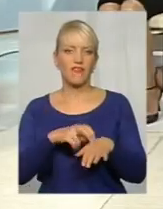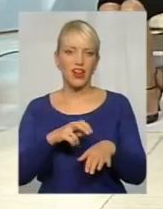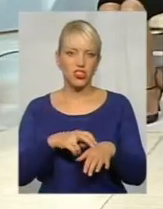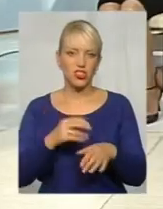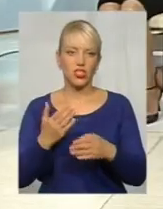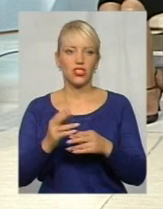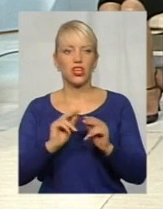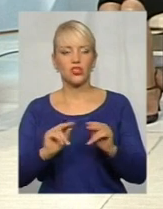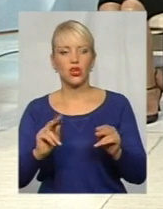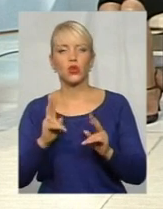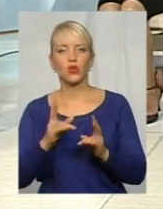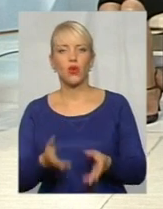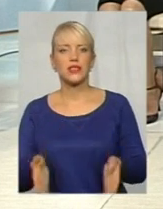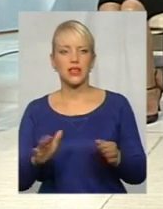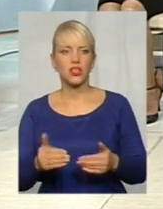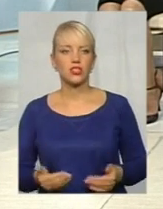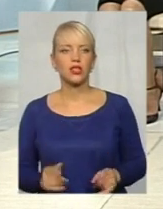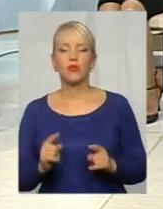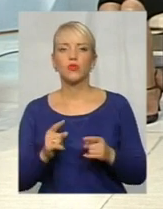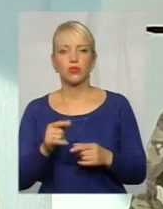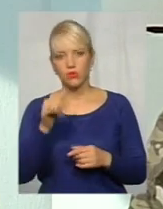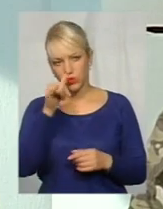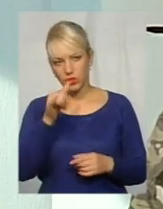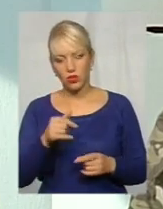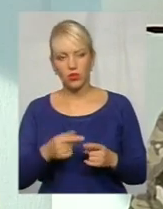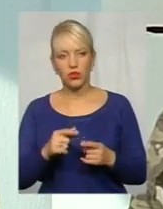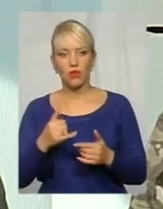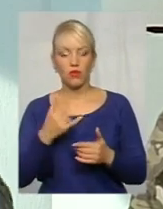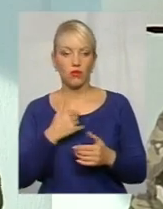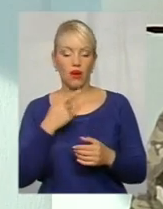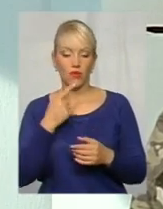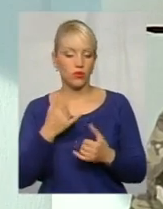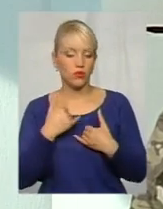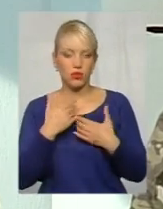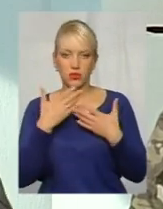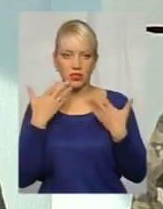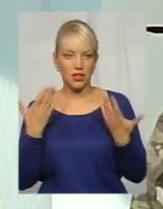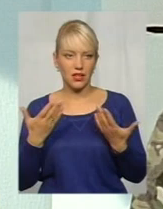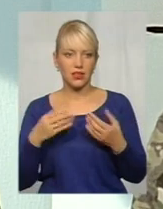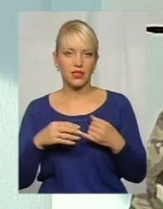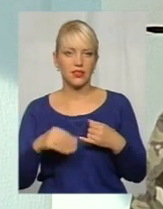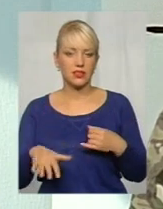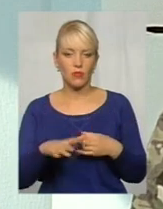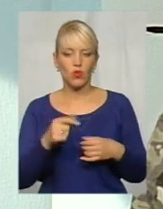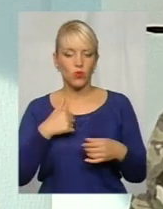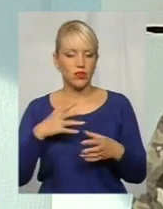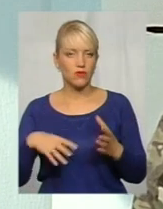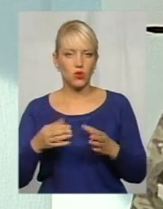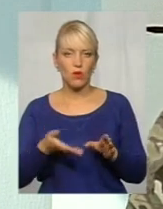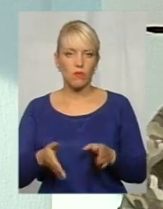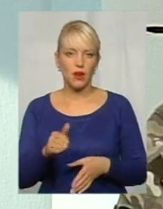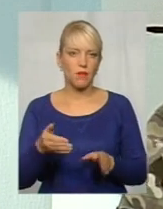які залиши жити в селі. Чому їм не даєте землю? У нас їх просто нету. У нас вже перепахали все, що можна перепахати.